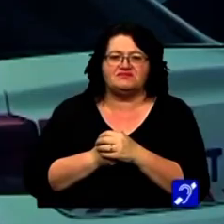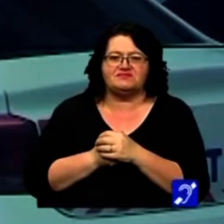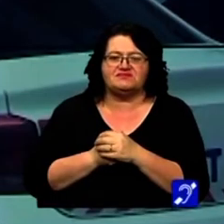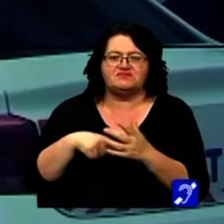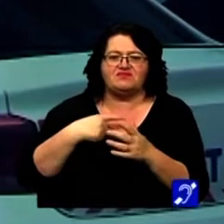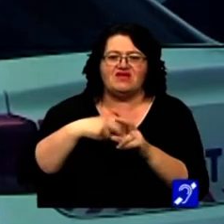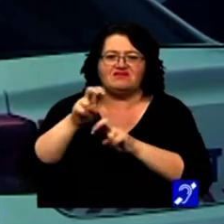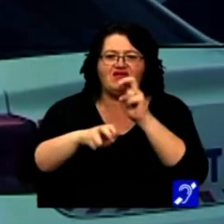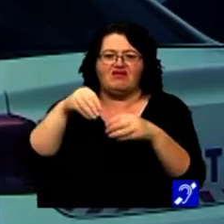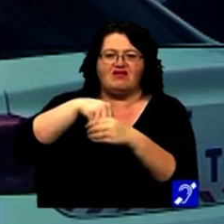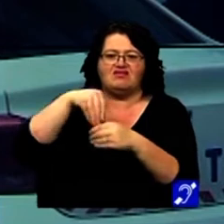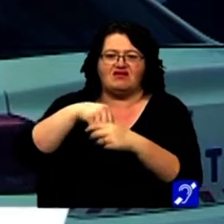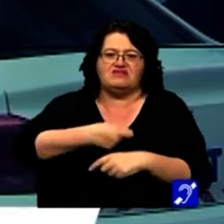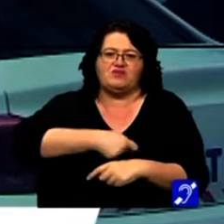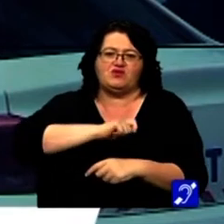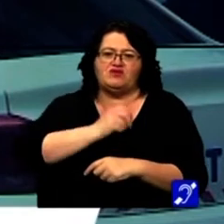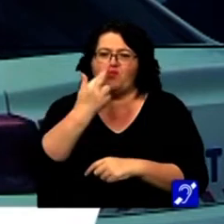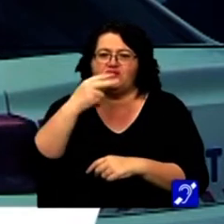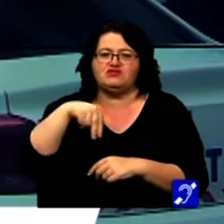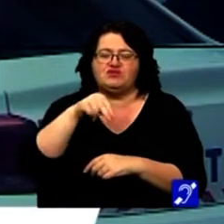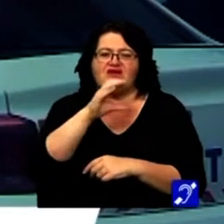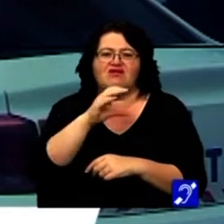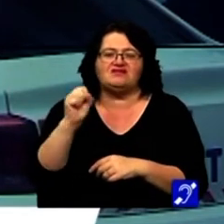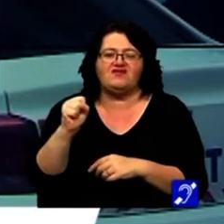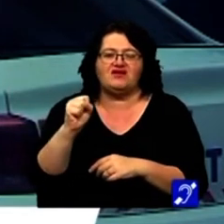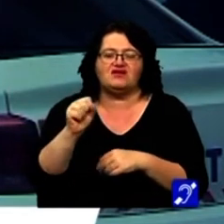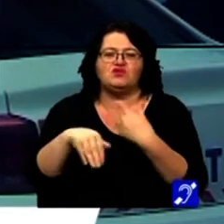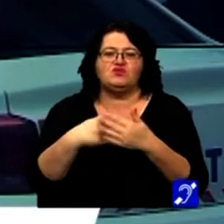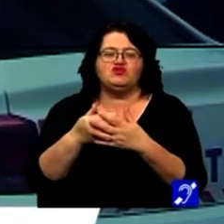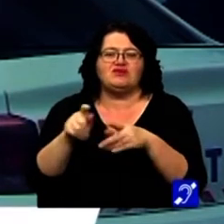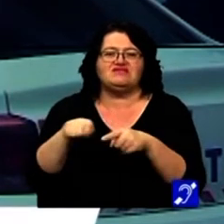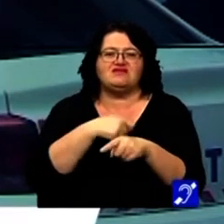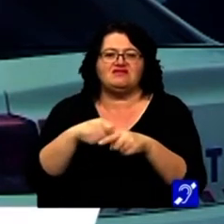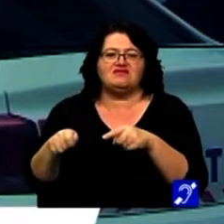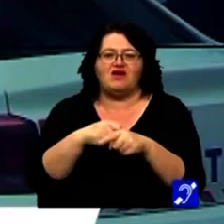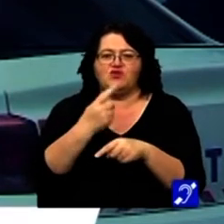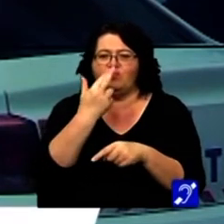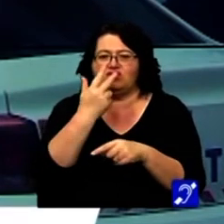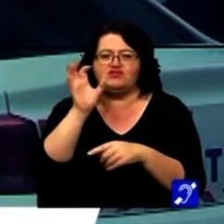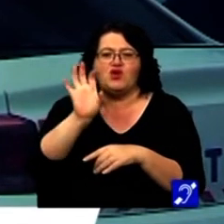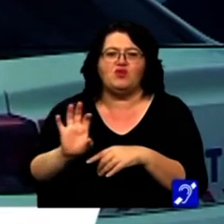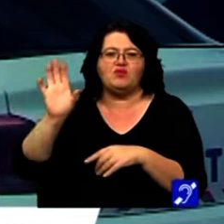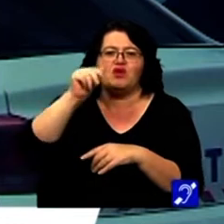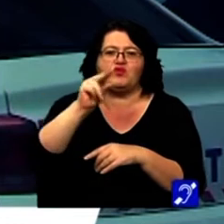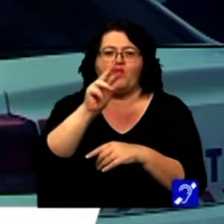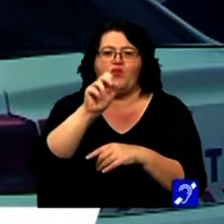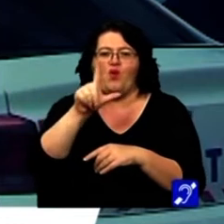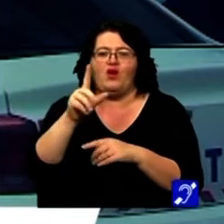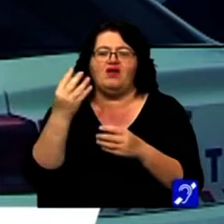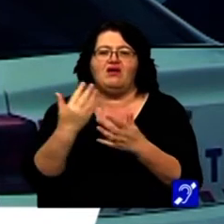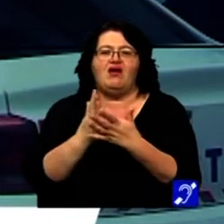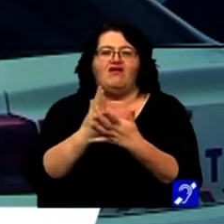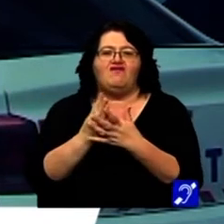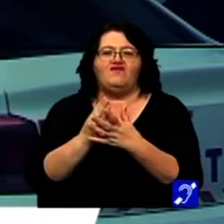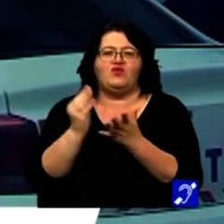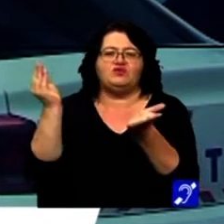Este ancheta interna la Inspectoratul de Poliție Județean Caras Severin după ce Sindicatul Polițiștilor Europeni, Europol, a publicat o